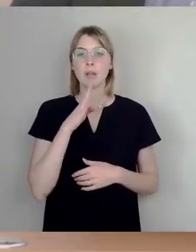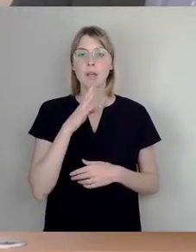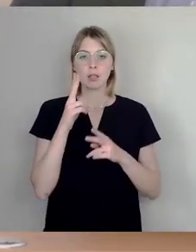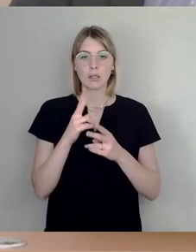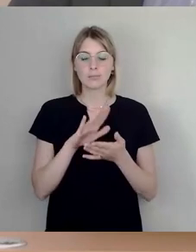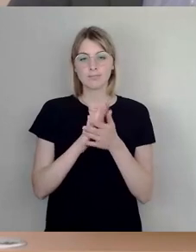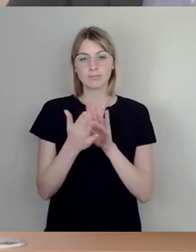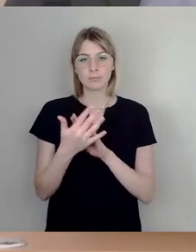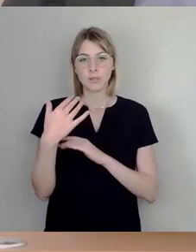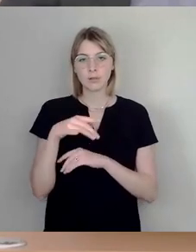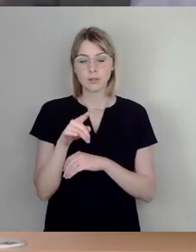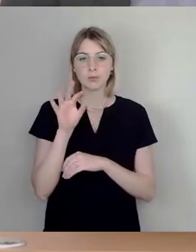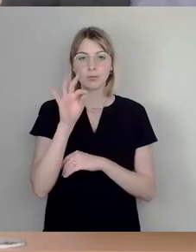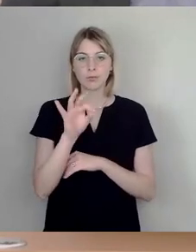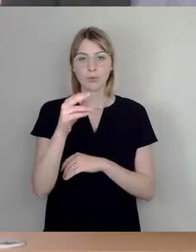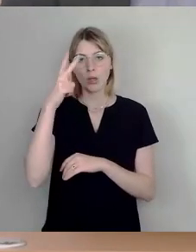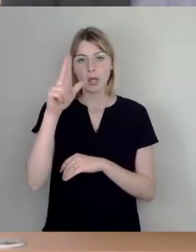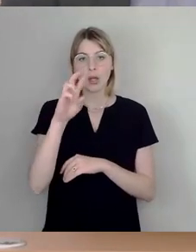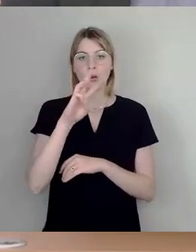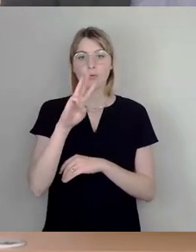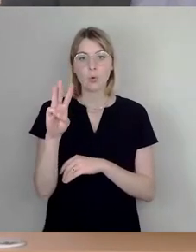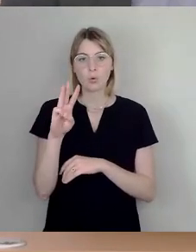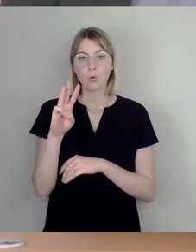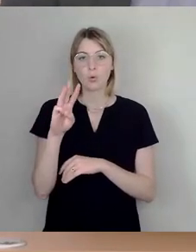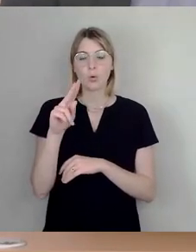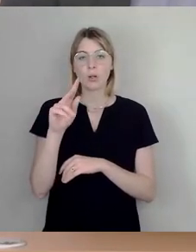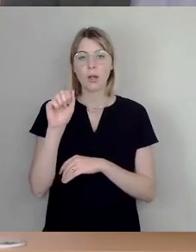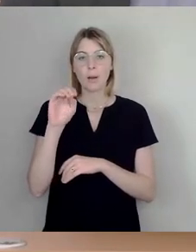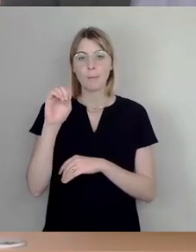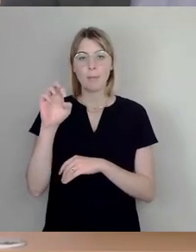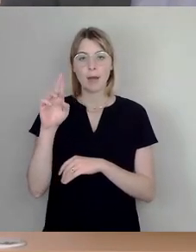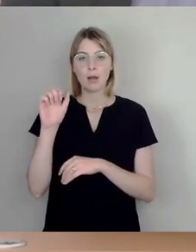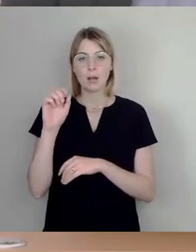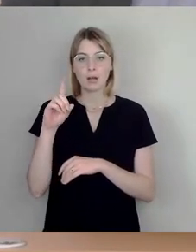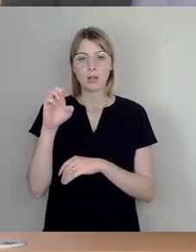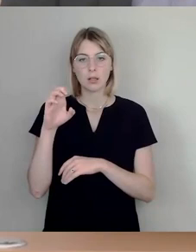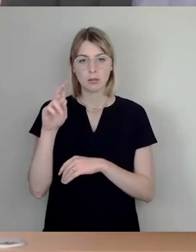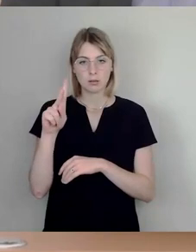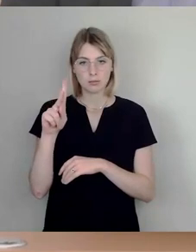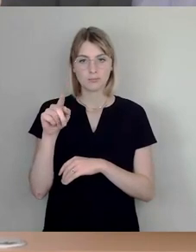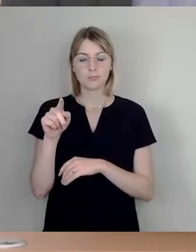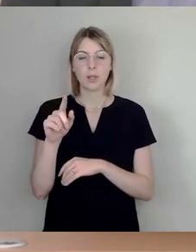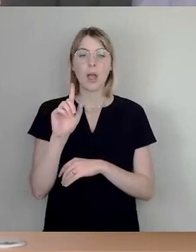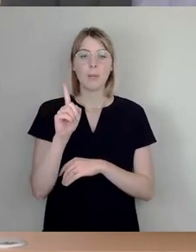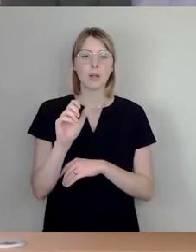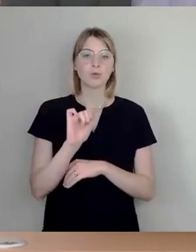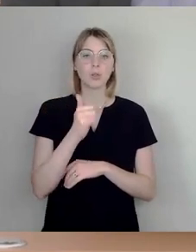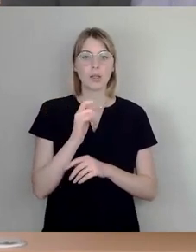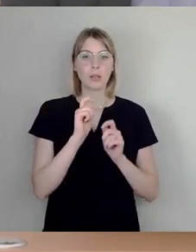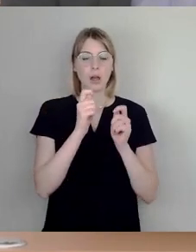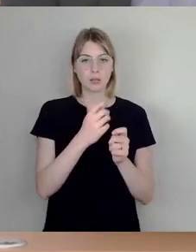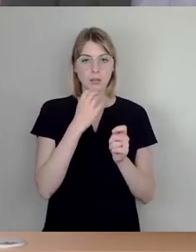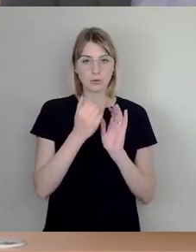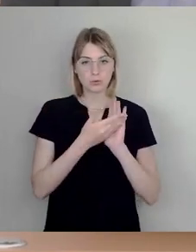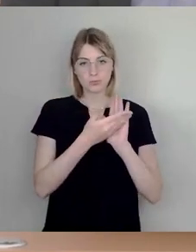für Herrn Bruno Kameradeck. Zunächst wollten wir aber den Antrag erst einmal einbringen durch